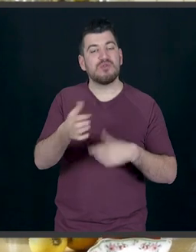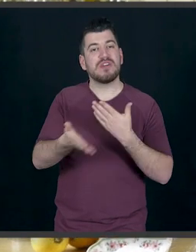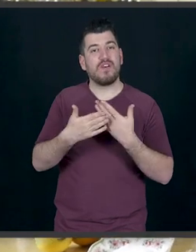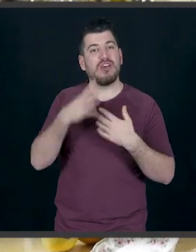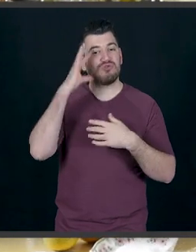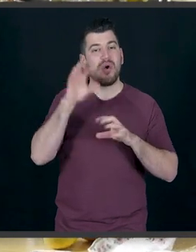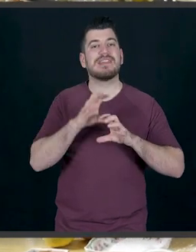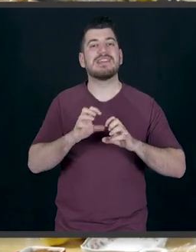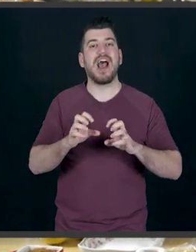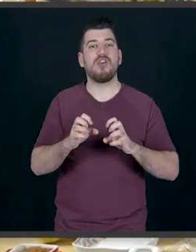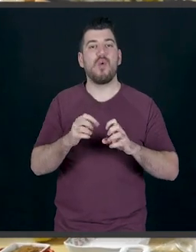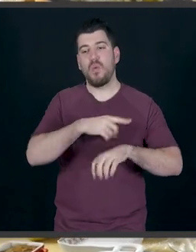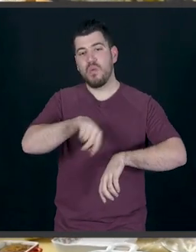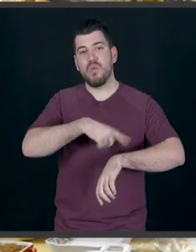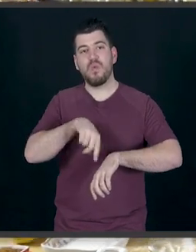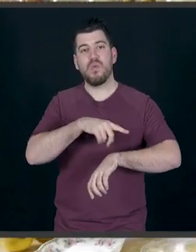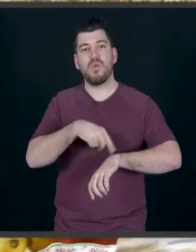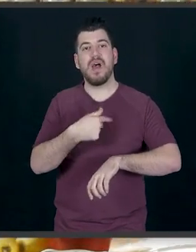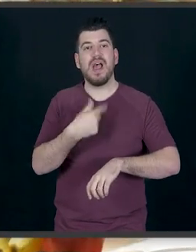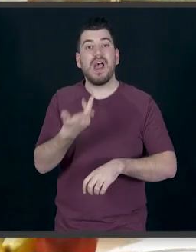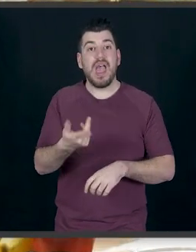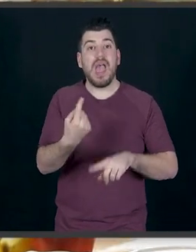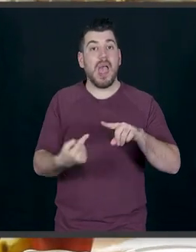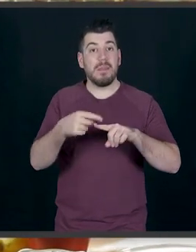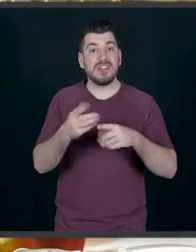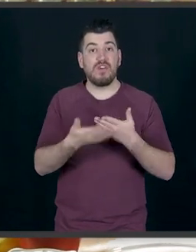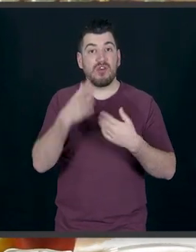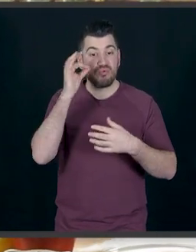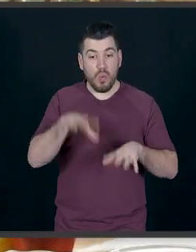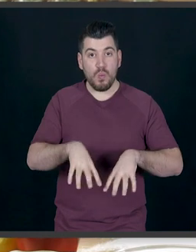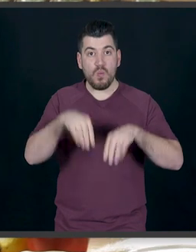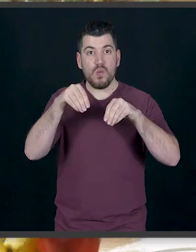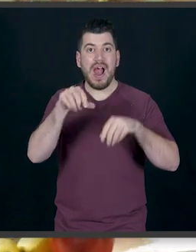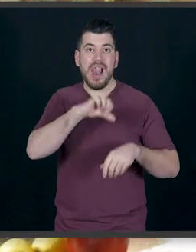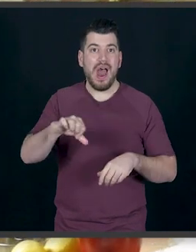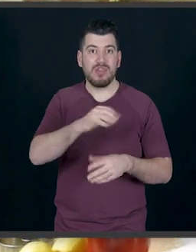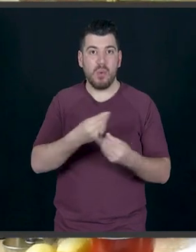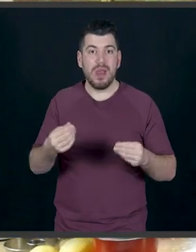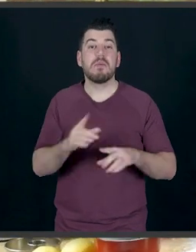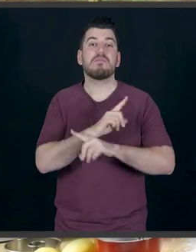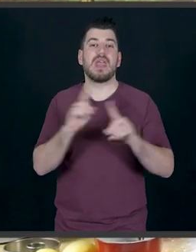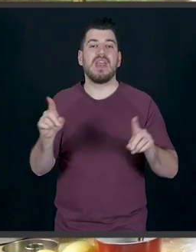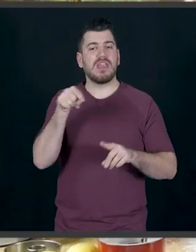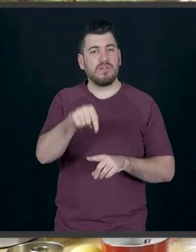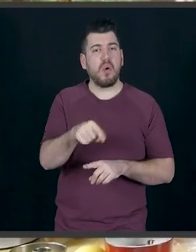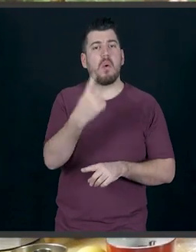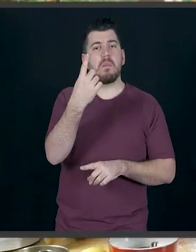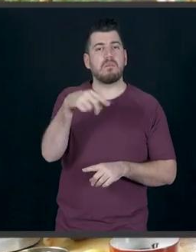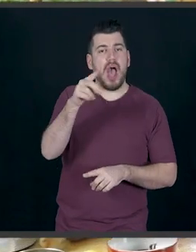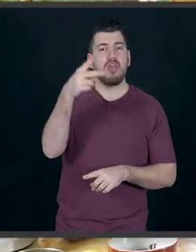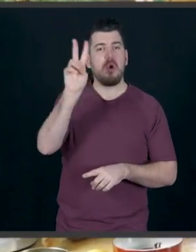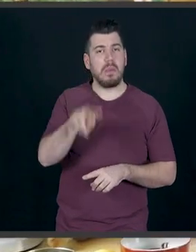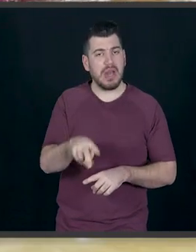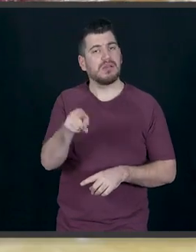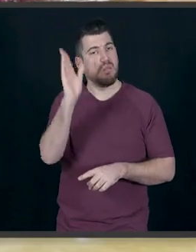τηγανίζουμε, μένει τραγανό, δεν τραβάει πολύ λάδι και το κρατάει τέλειο για μία-δύο μέρες, αφότου το ψήσουμε